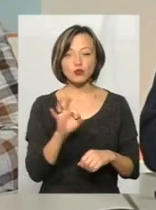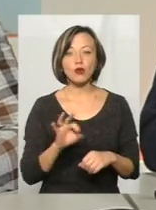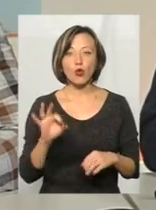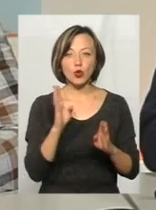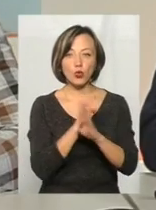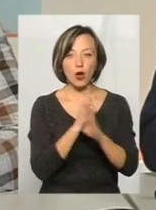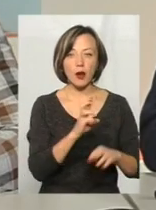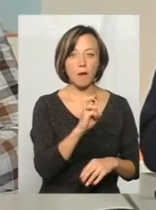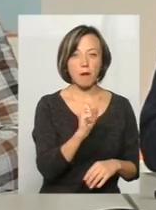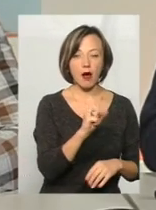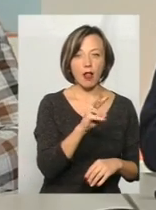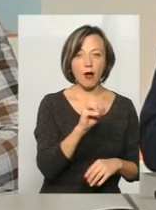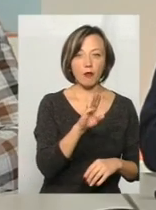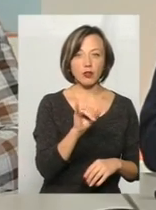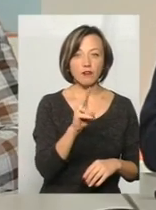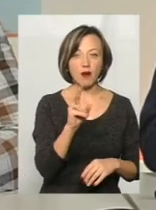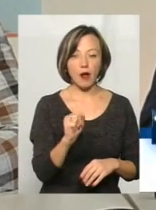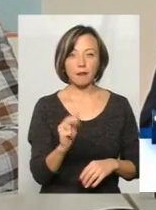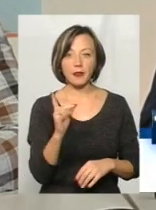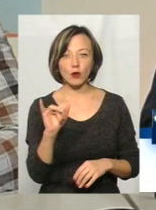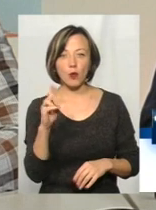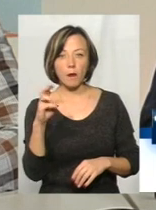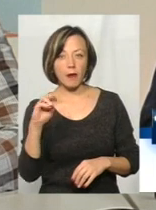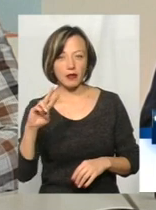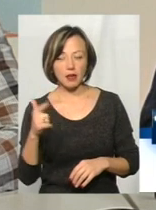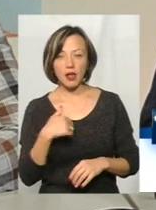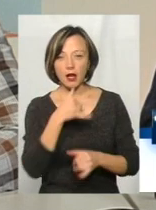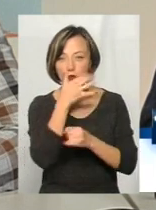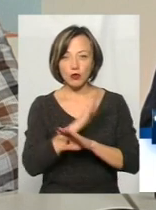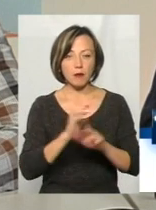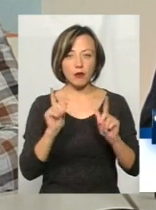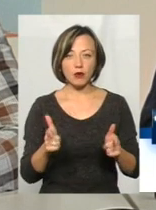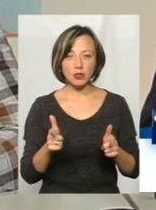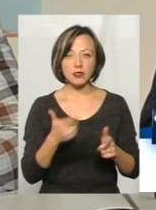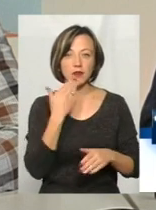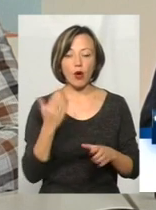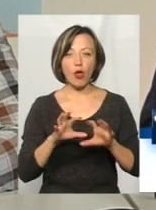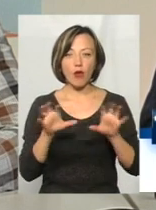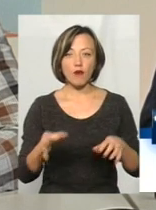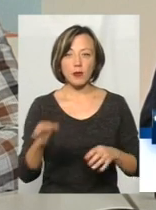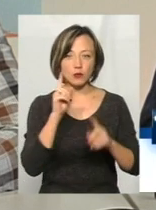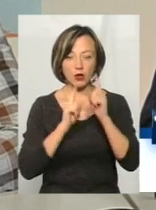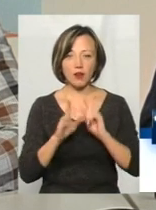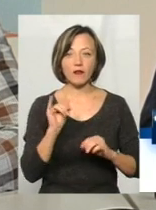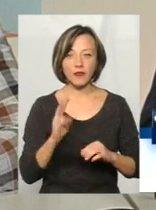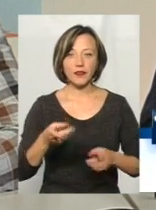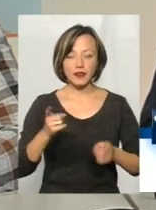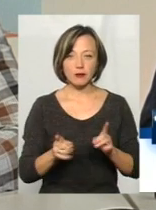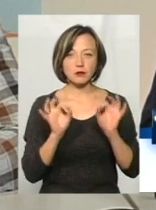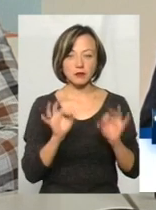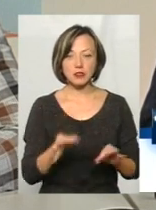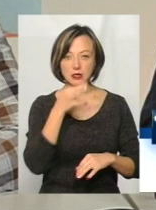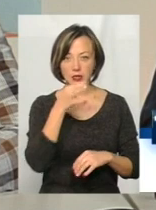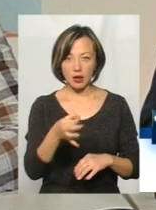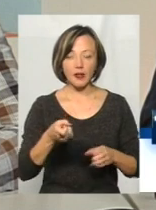Баламутівки-Крупця. Я не можу не погодитись з висловом голови обласної ради. Тобто він дійсно слухно сказав,